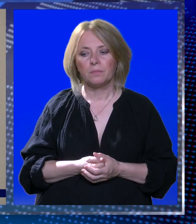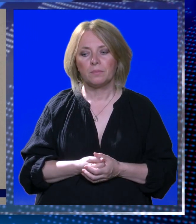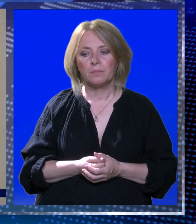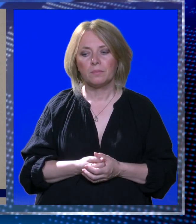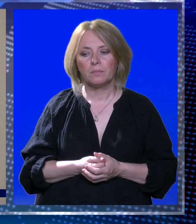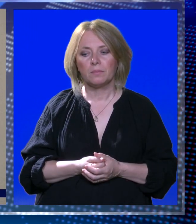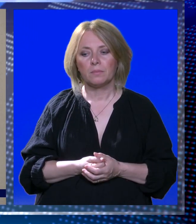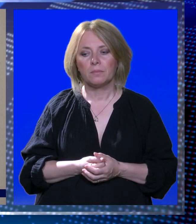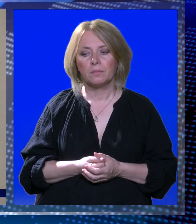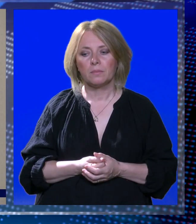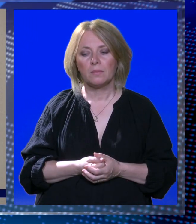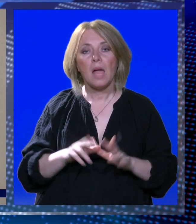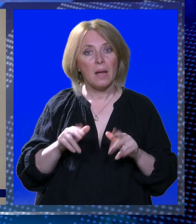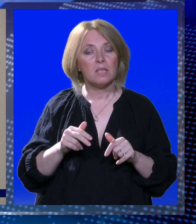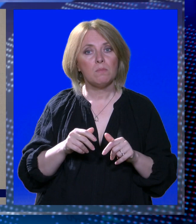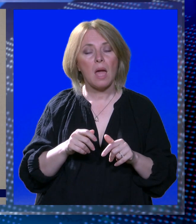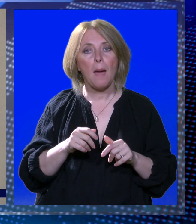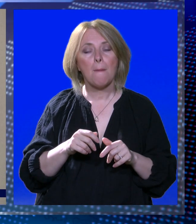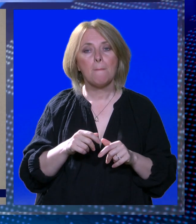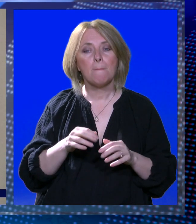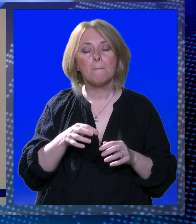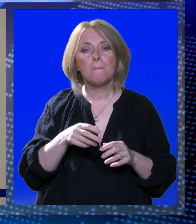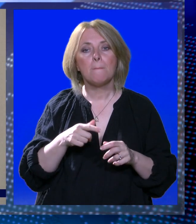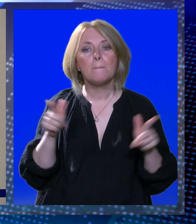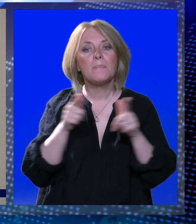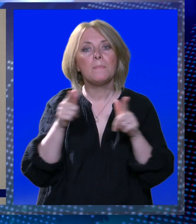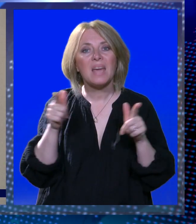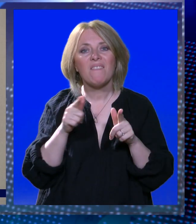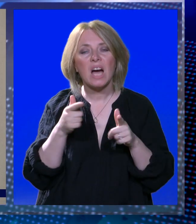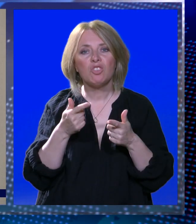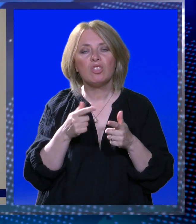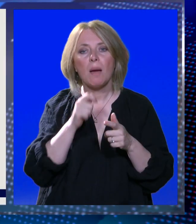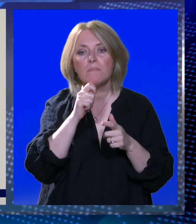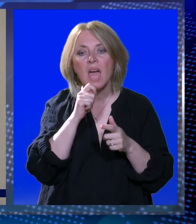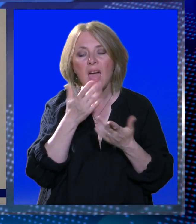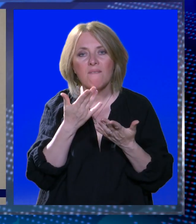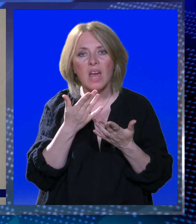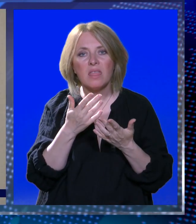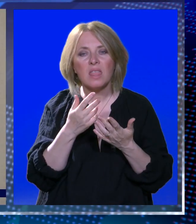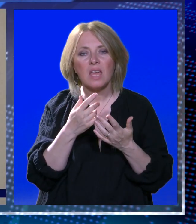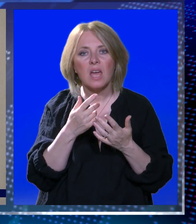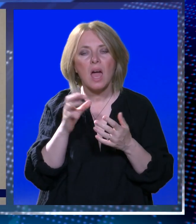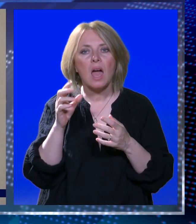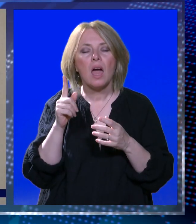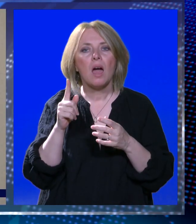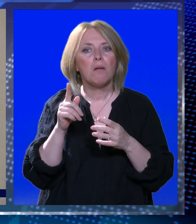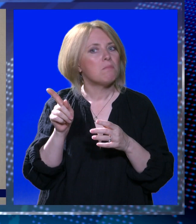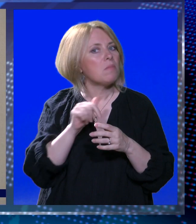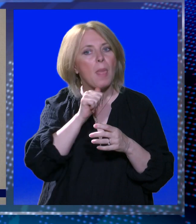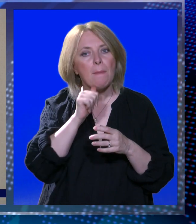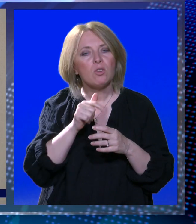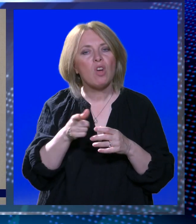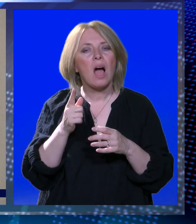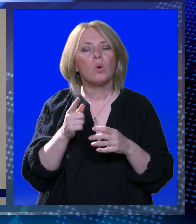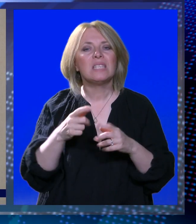mi ovaj prijačite pjevačima pikafon? Pa ne smije ako ga treba spojiti u pojačalju. Pa evo, vidite kako je Ibrica lijepi primjer.